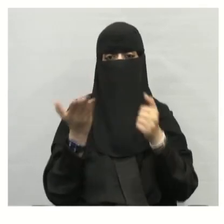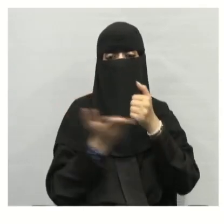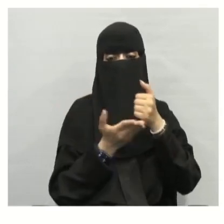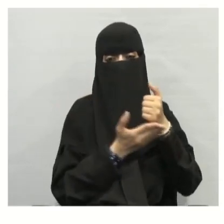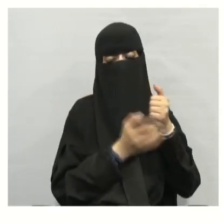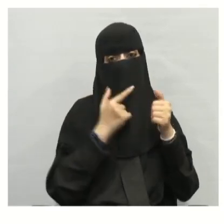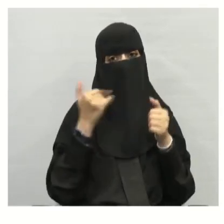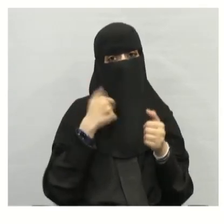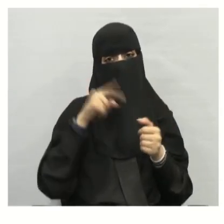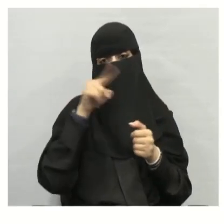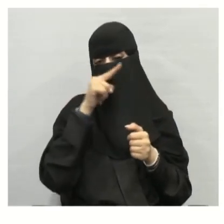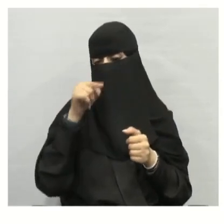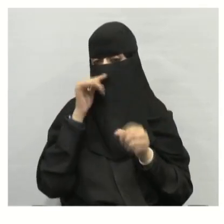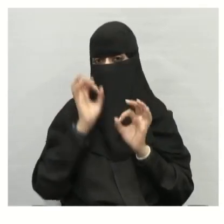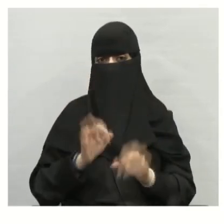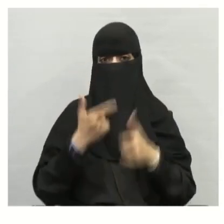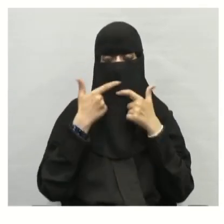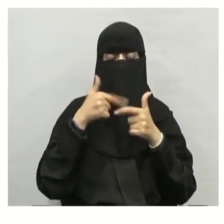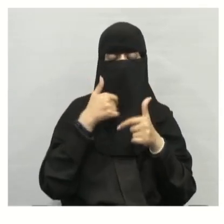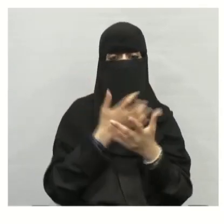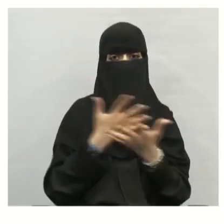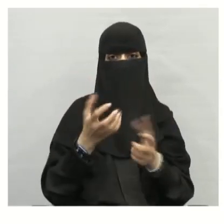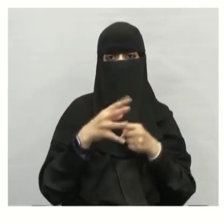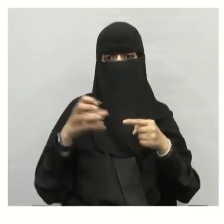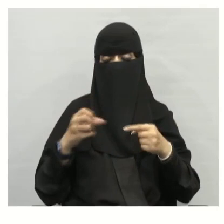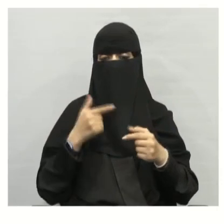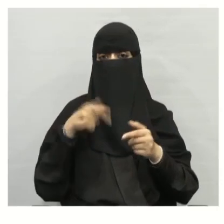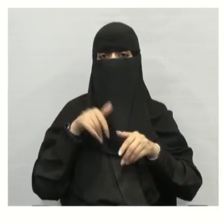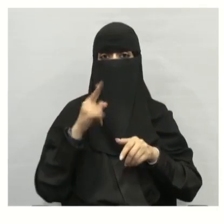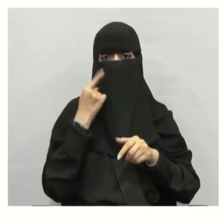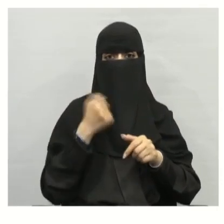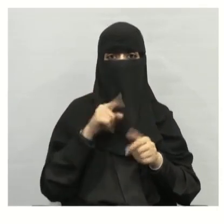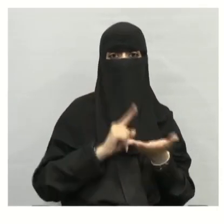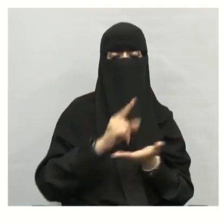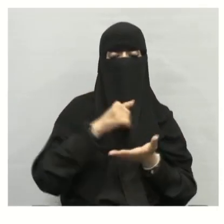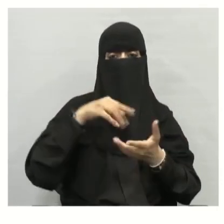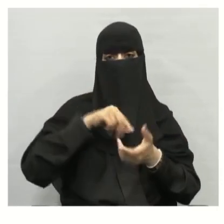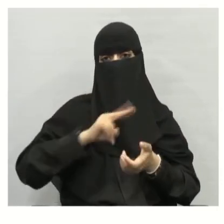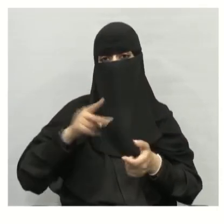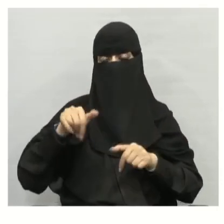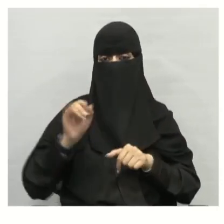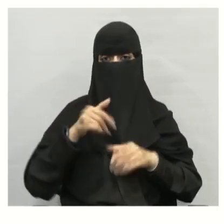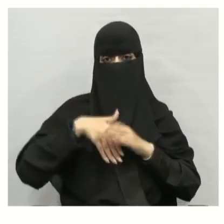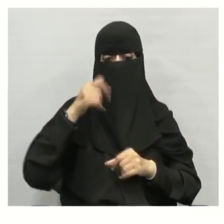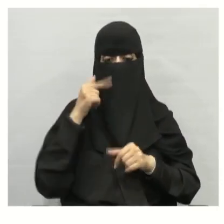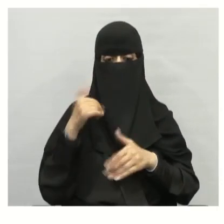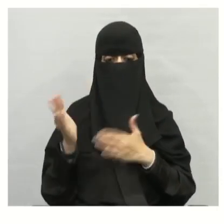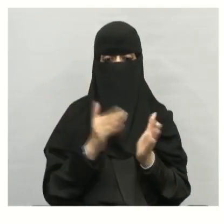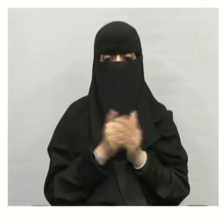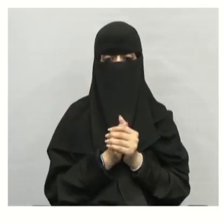خطأ فهنا سيكون هناك فقدان للحياة البرية في أكثر من نوع من الكائنات الحية